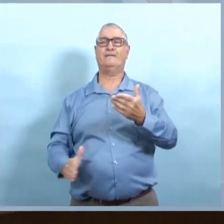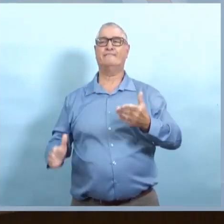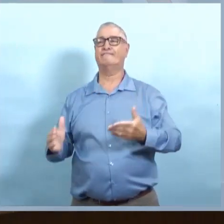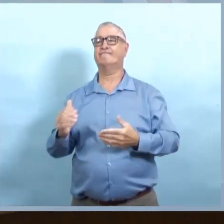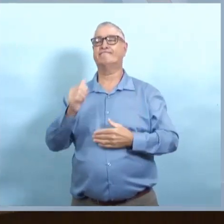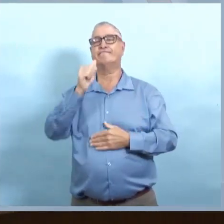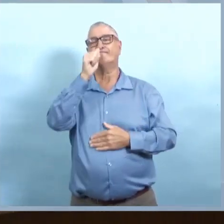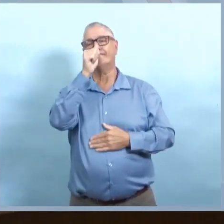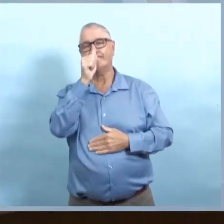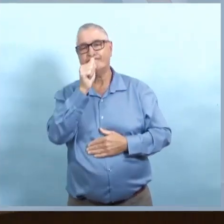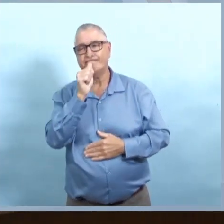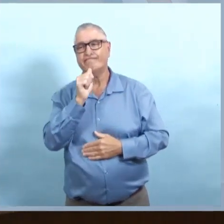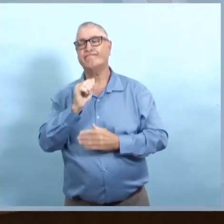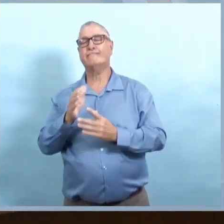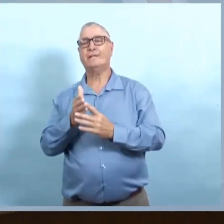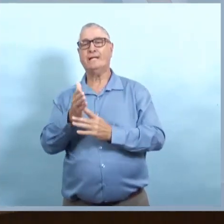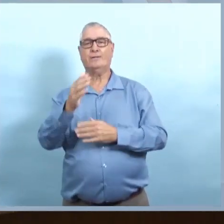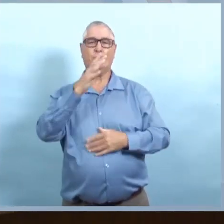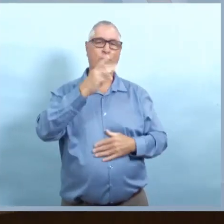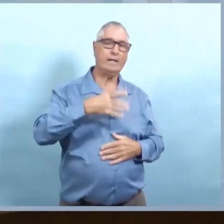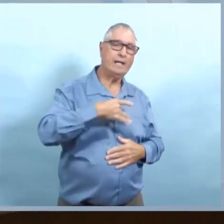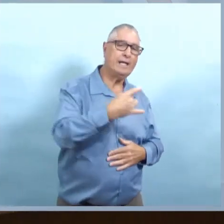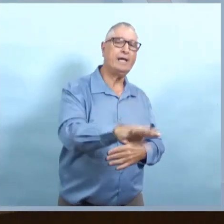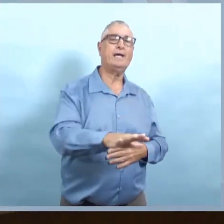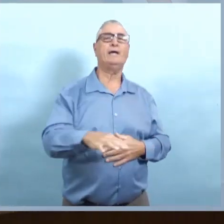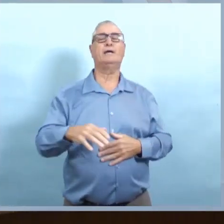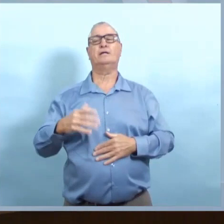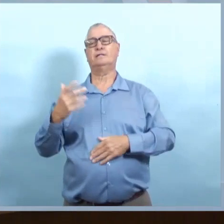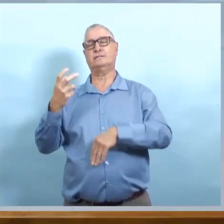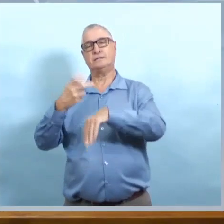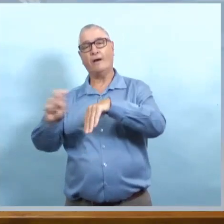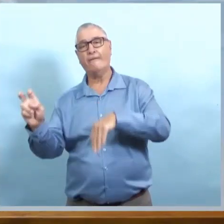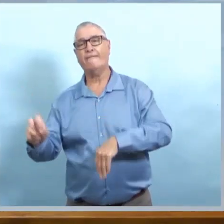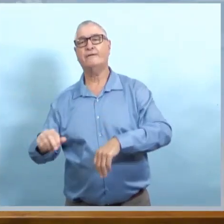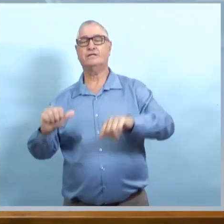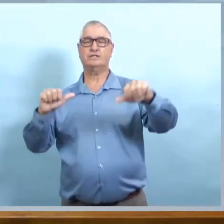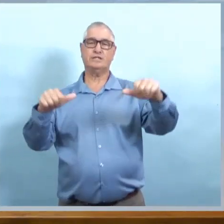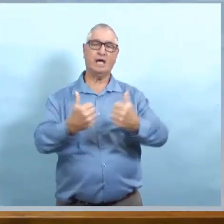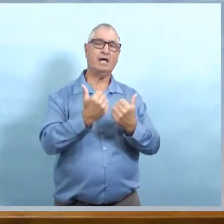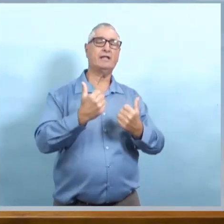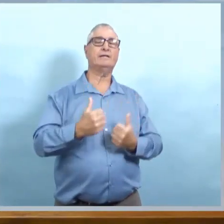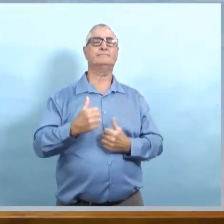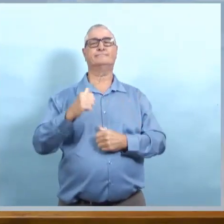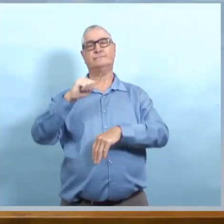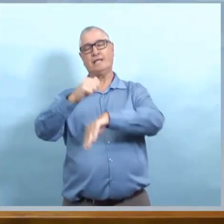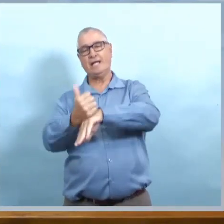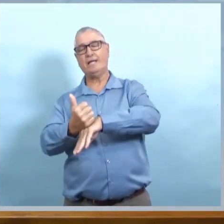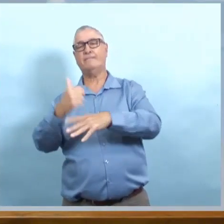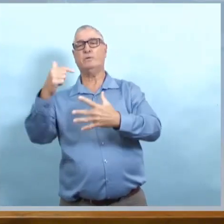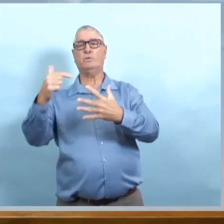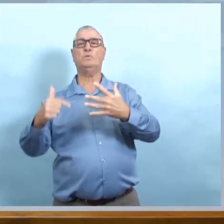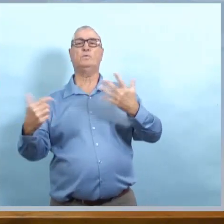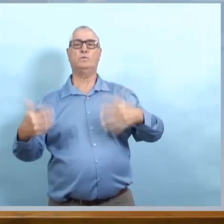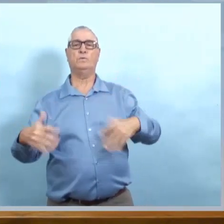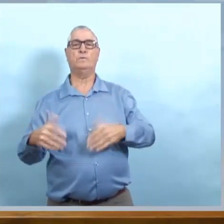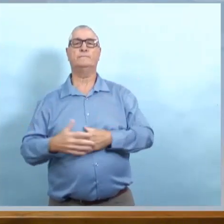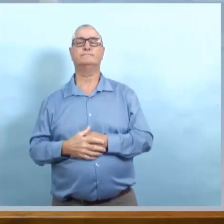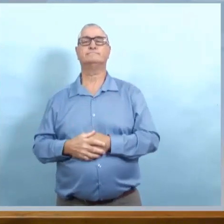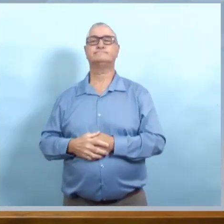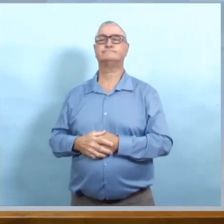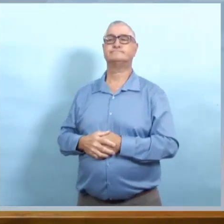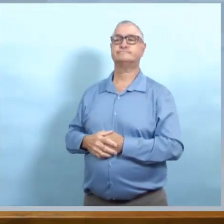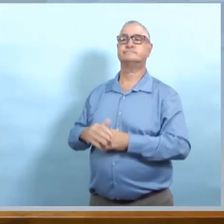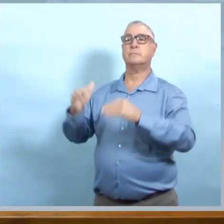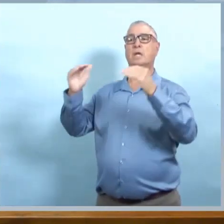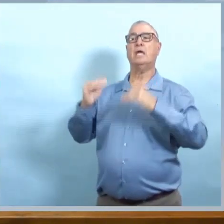nous revoyons les mesures que nous avions en place, elles ont pu être très efficaces, mais elles sont assez difficiles et il